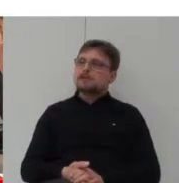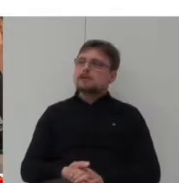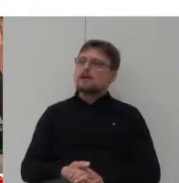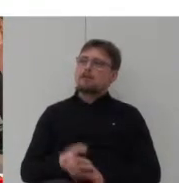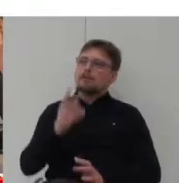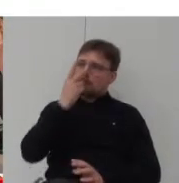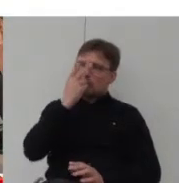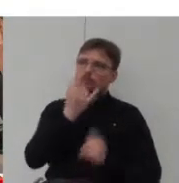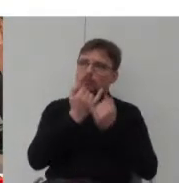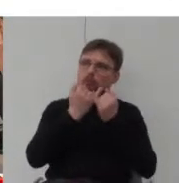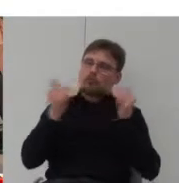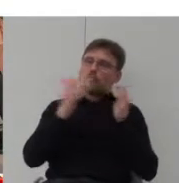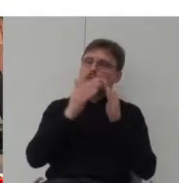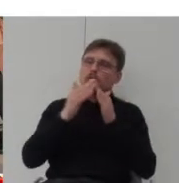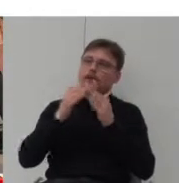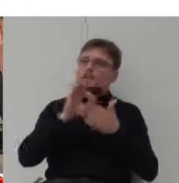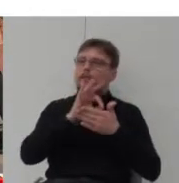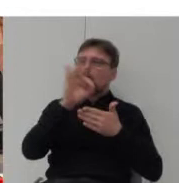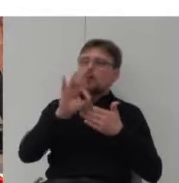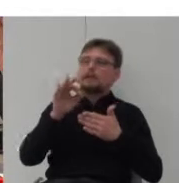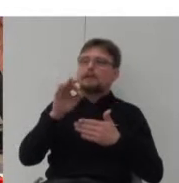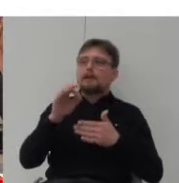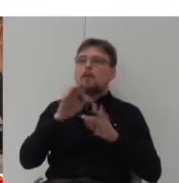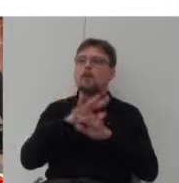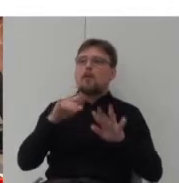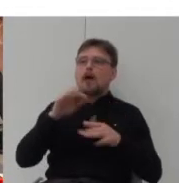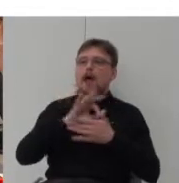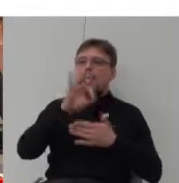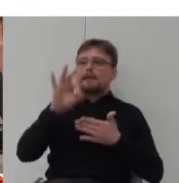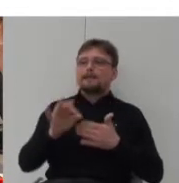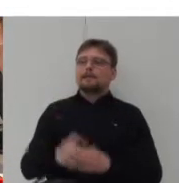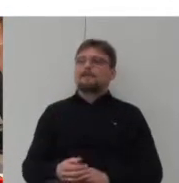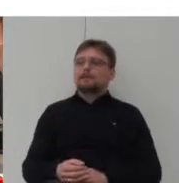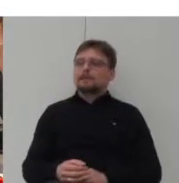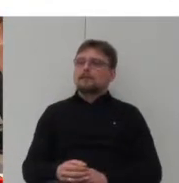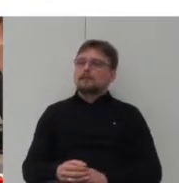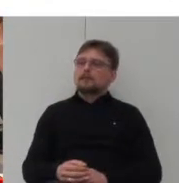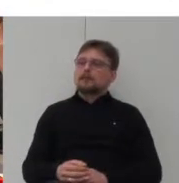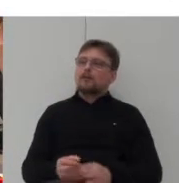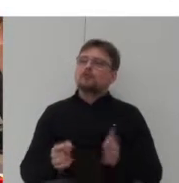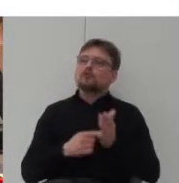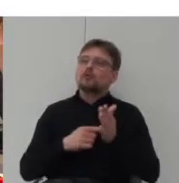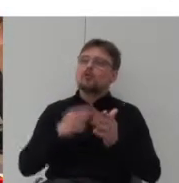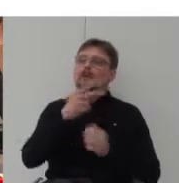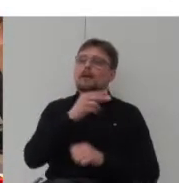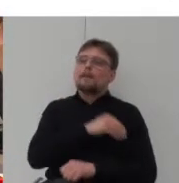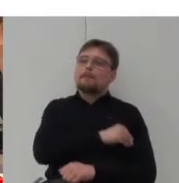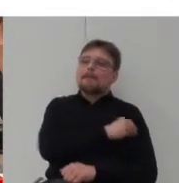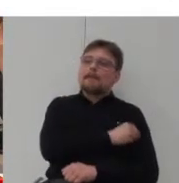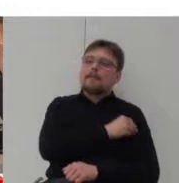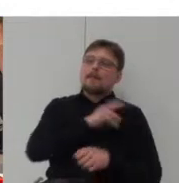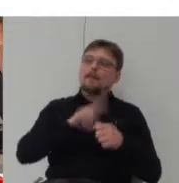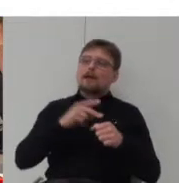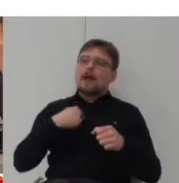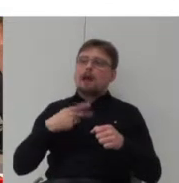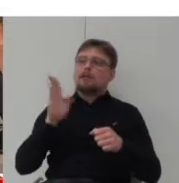domy zaprojektowane przez znanych architektów. Stają się one materiałem, z którego potem wycinam